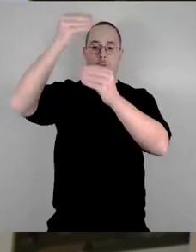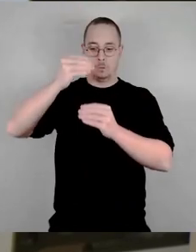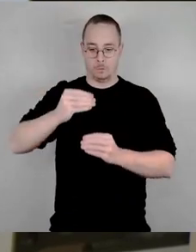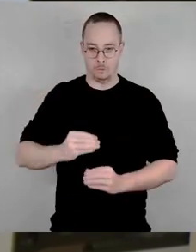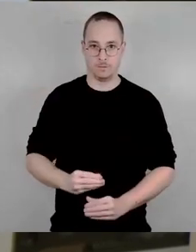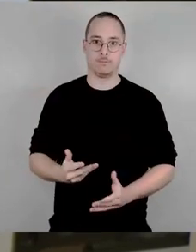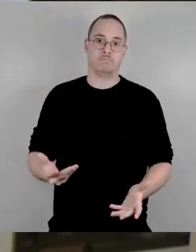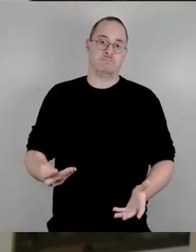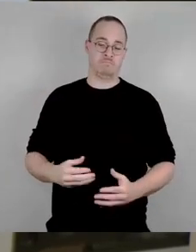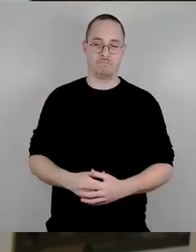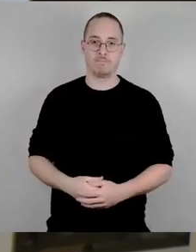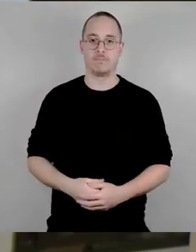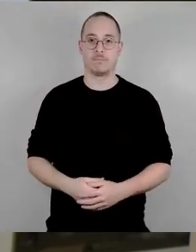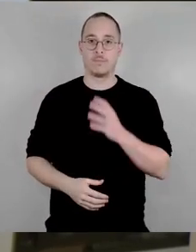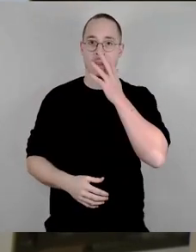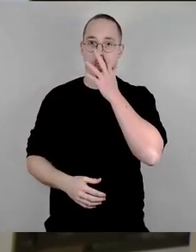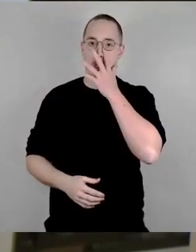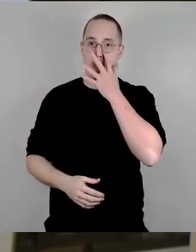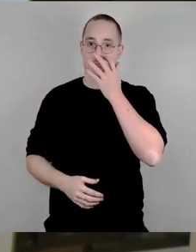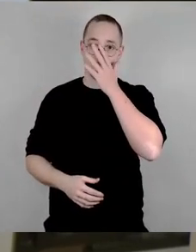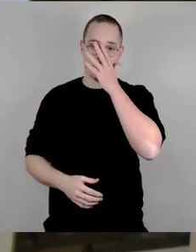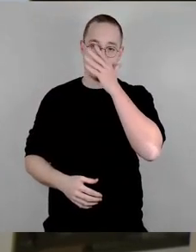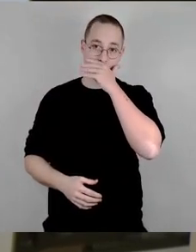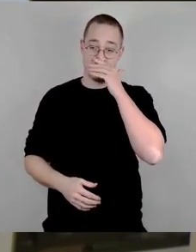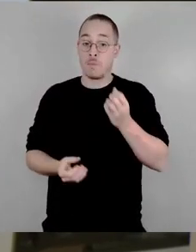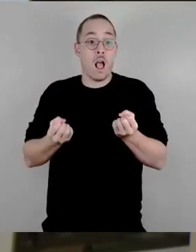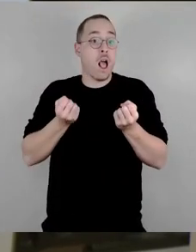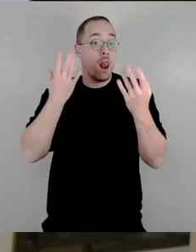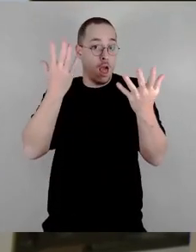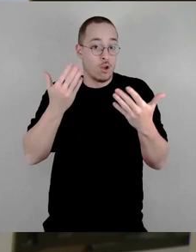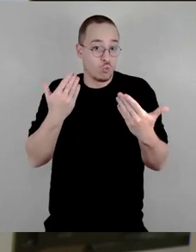So, na klar Zukunft braucht Visionen und nicht nur im Sport